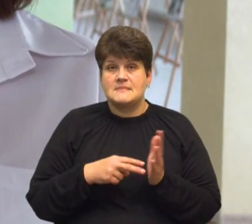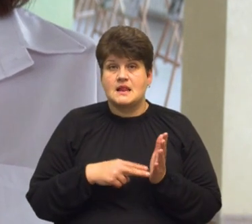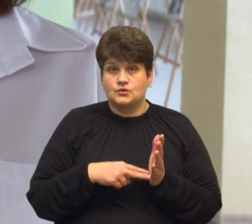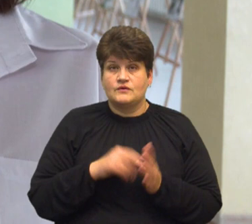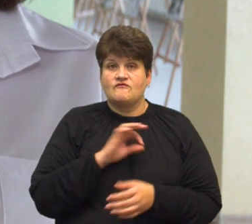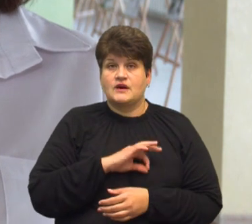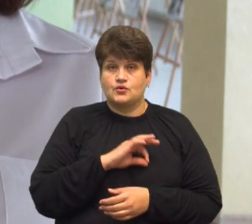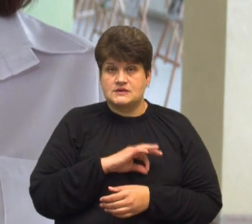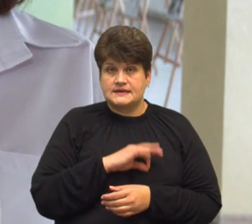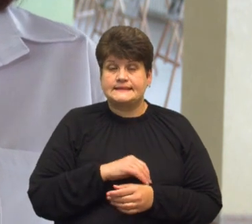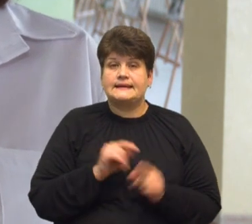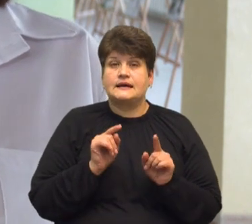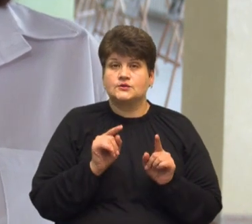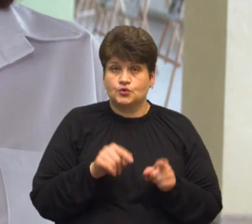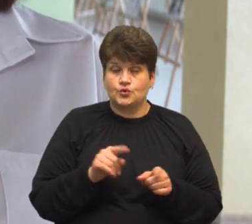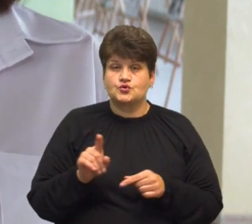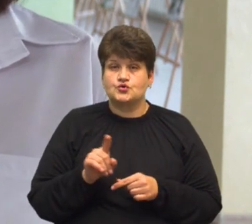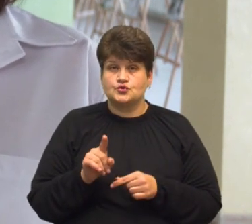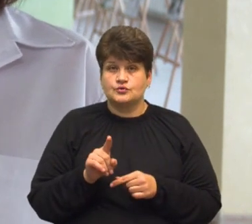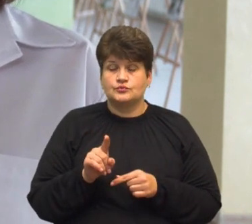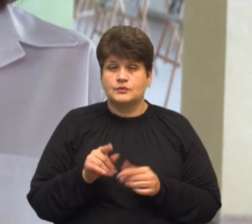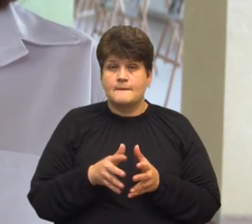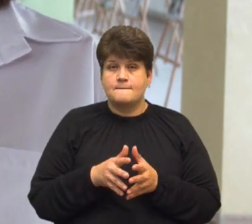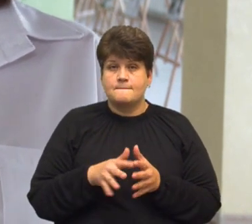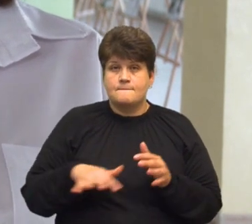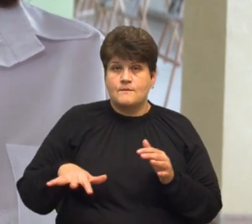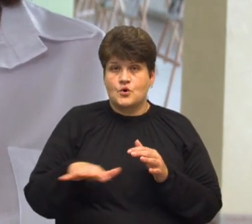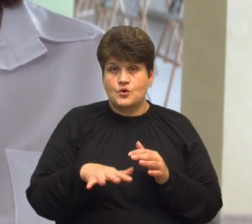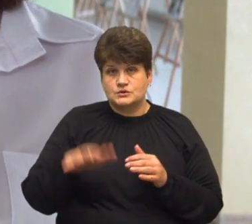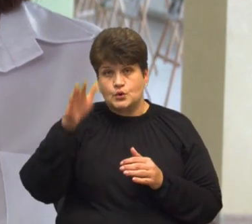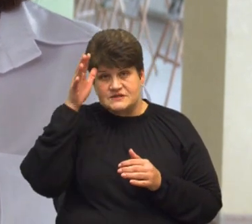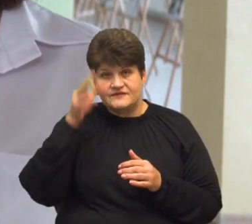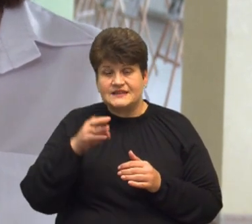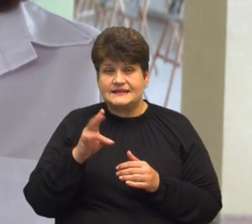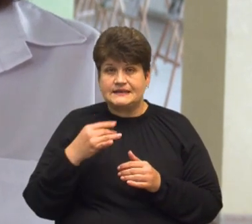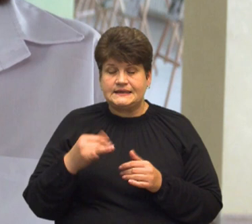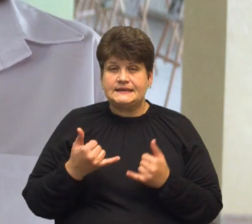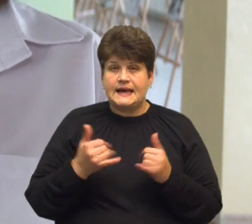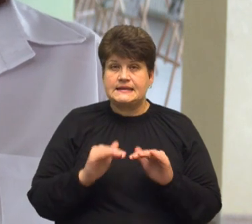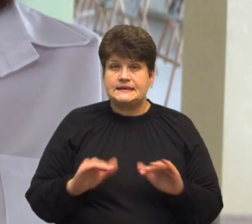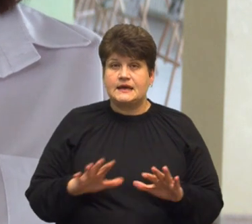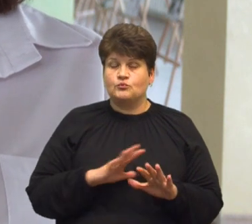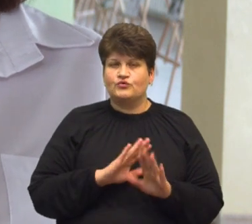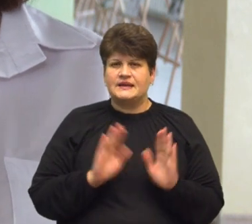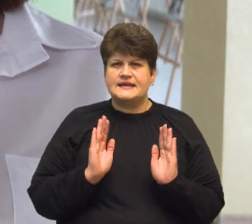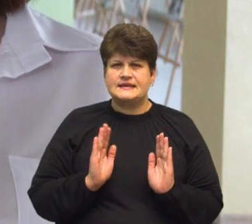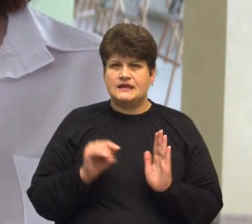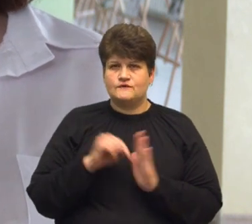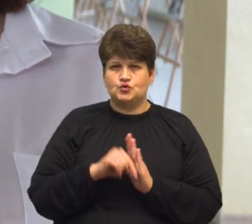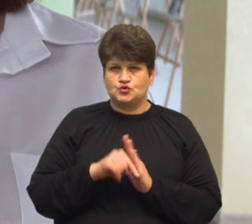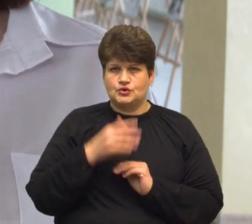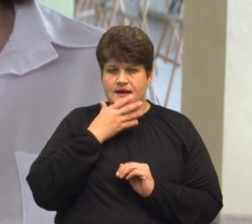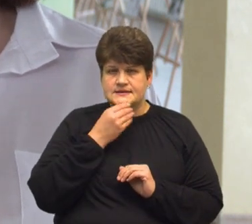використати для того, щоб простір освітній для дітей був не тільки внутрішньо красивий, а й